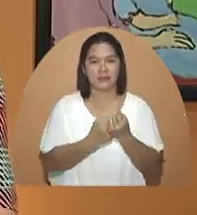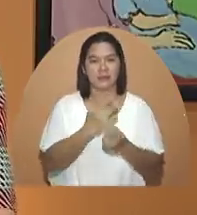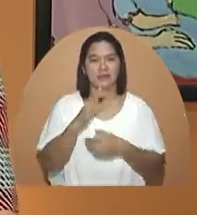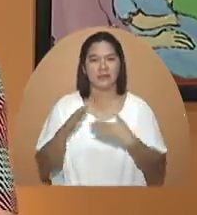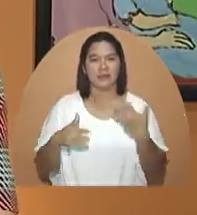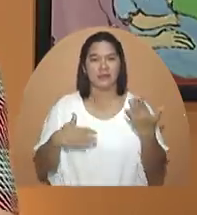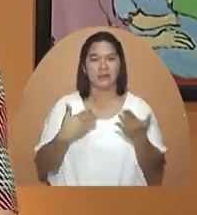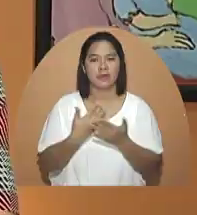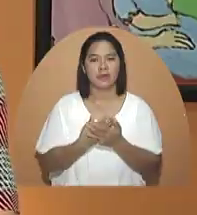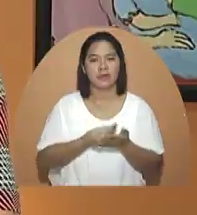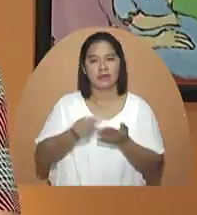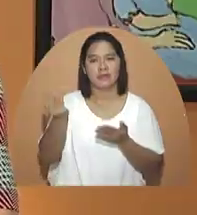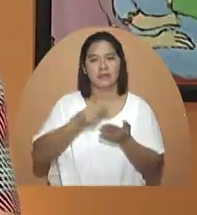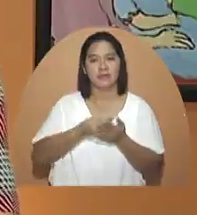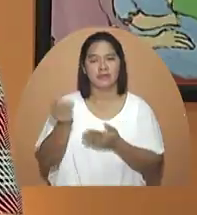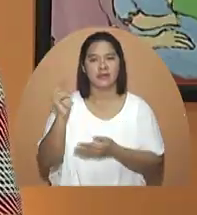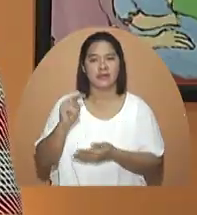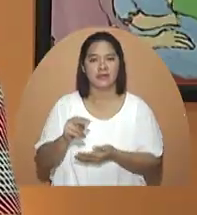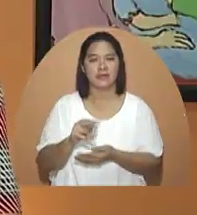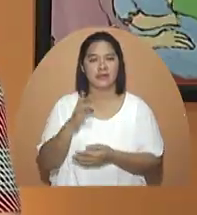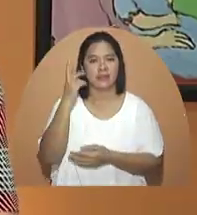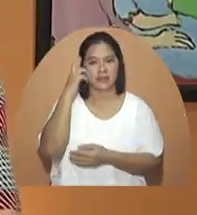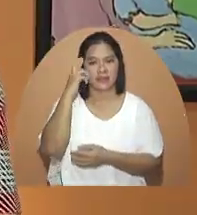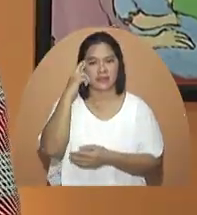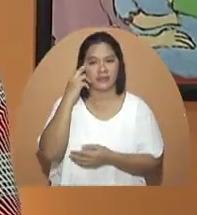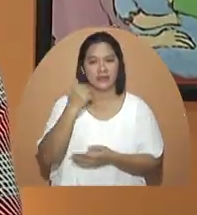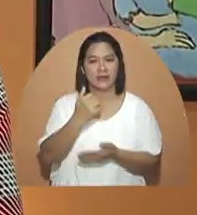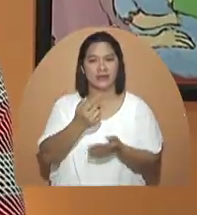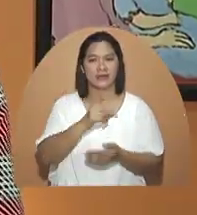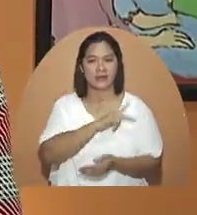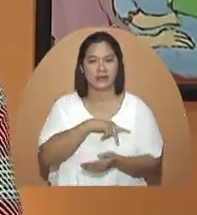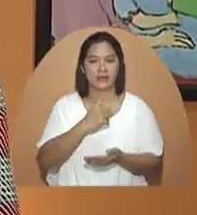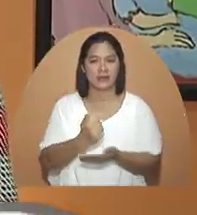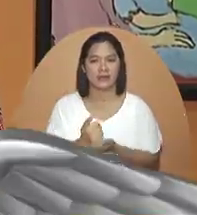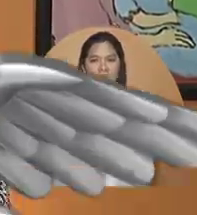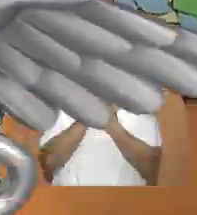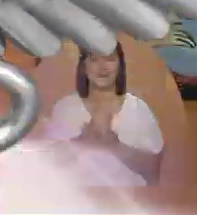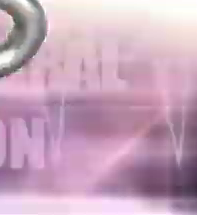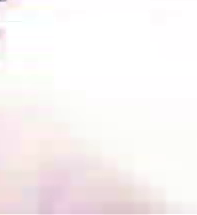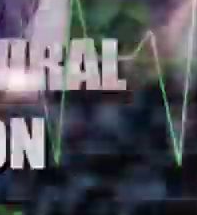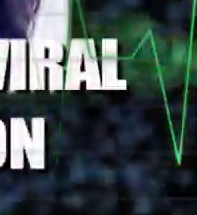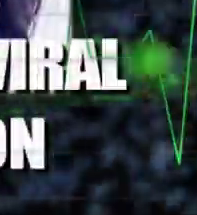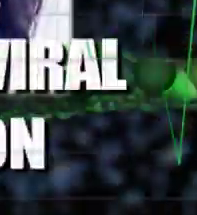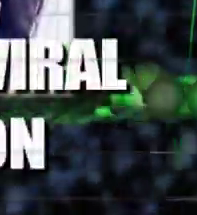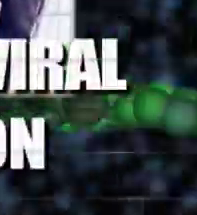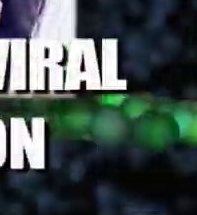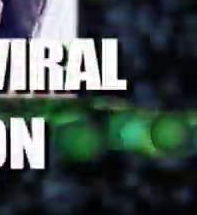matugunan ang gastusin ang kinakailangan ni Rupert tulungan natin siya